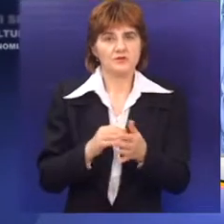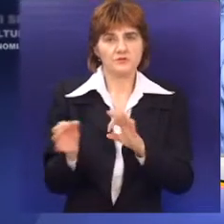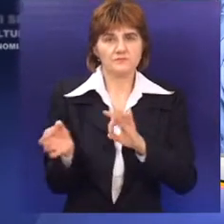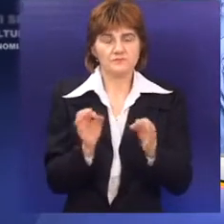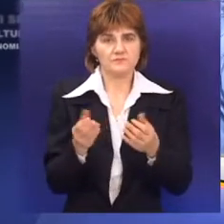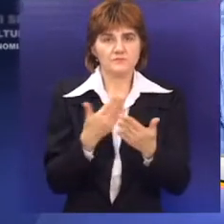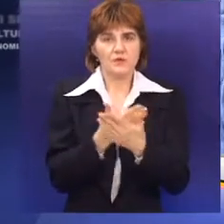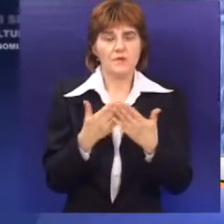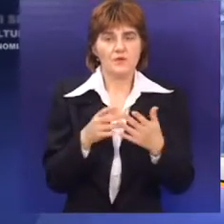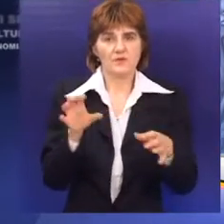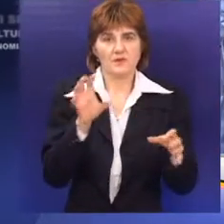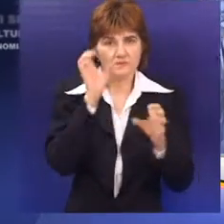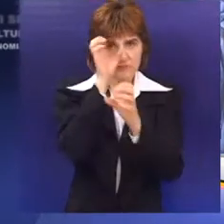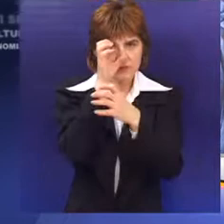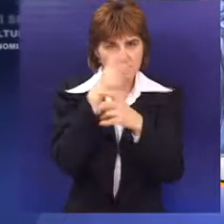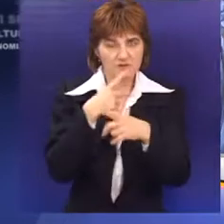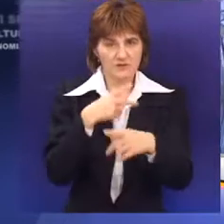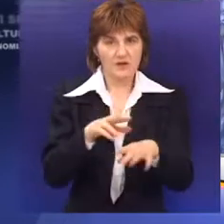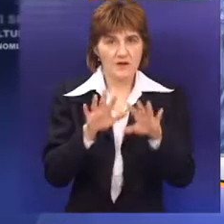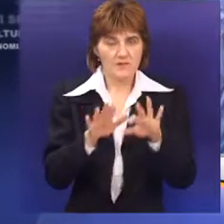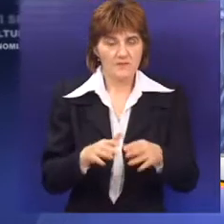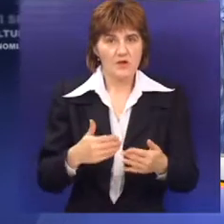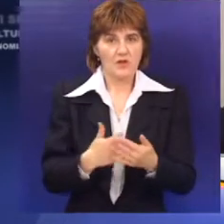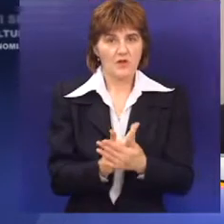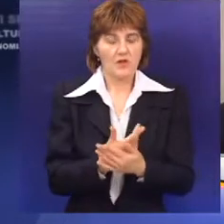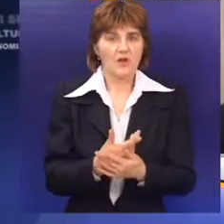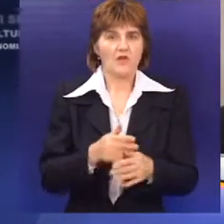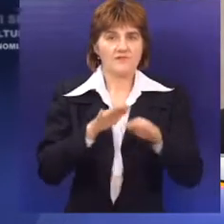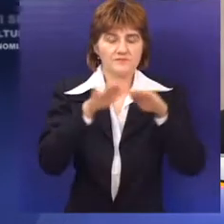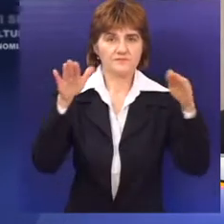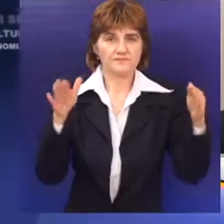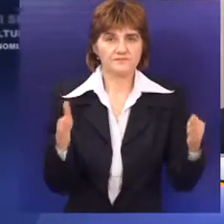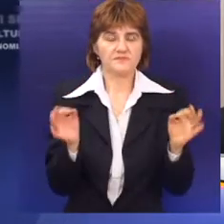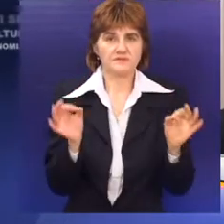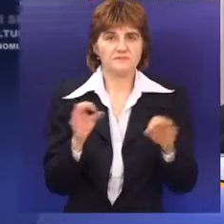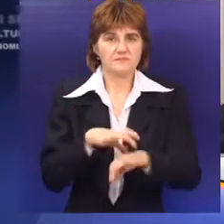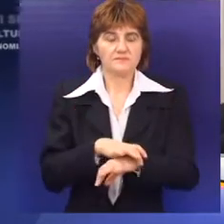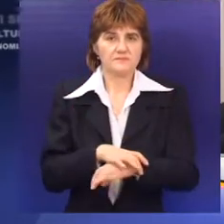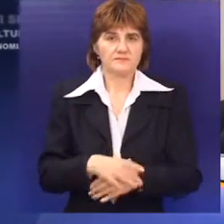magnetne rezonance za potrebe opšte bolnice Subotica i otvaranje nove intenzivne jedinice.